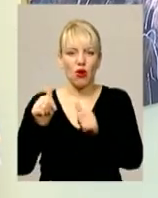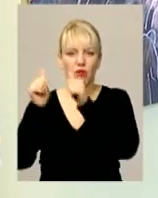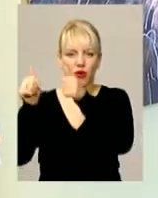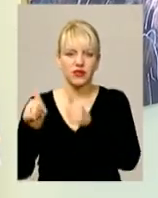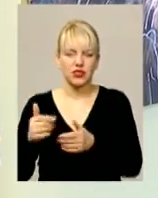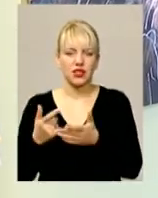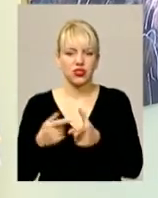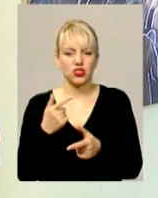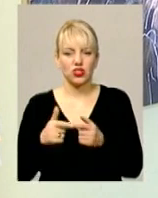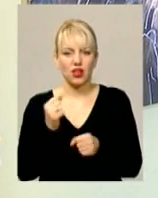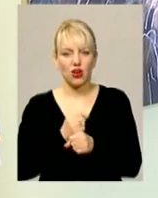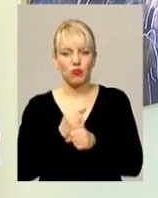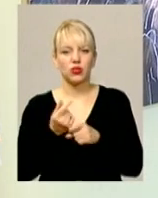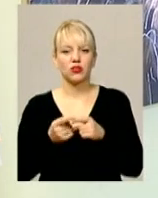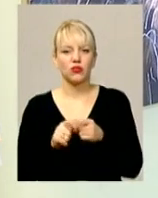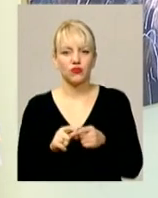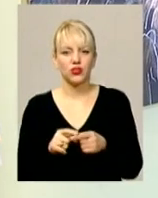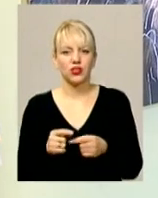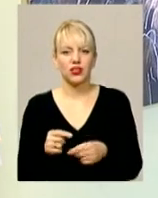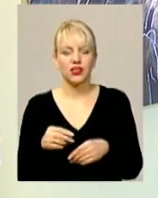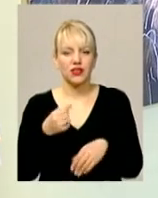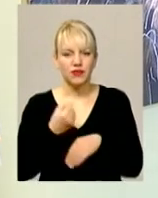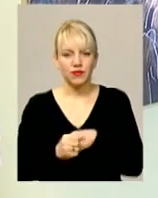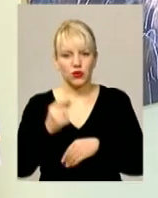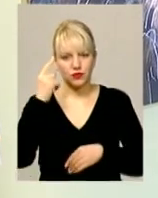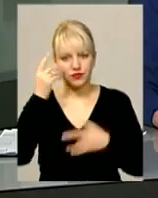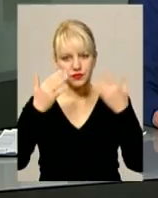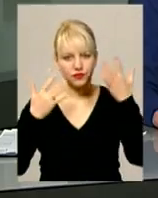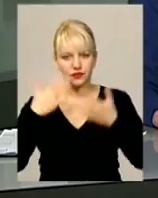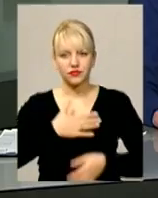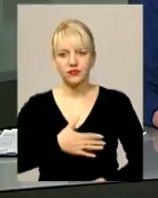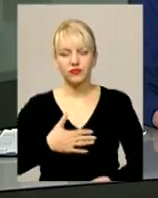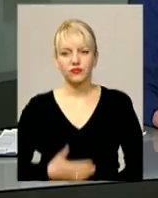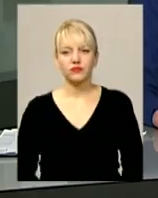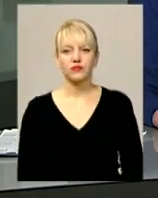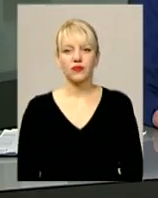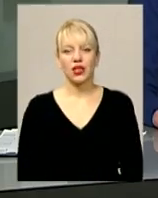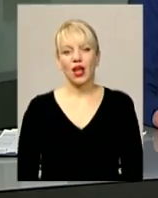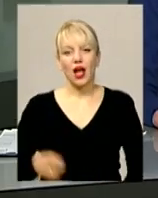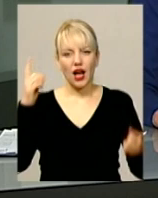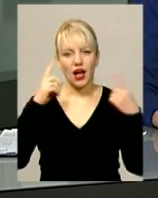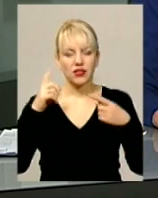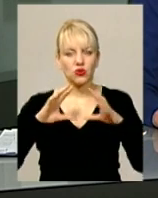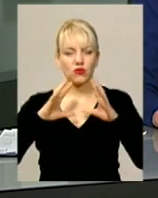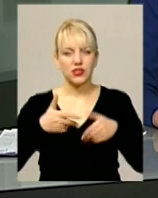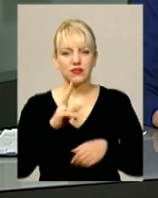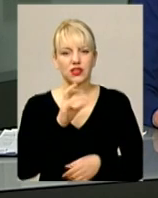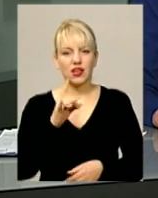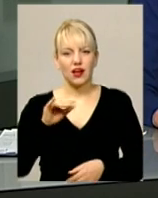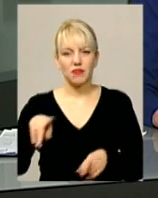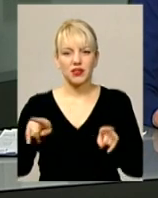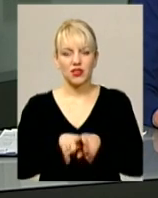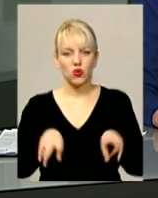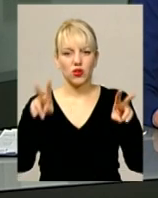але вони наштовхують на асоціації, на переживання. Казковий світ кераміки. Із такою назвою у